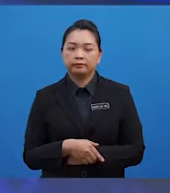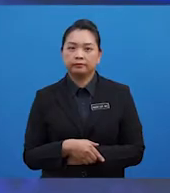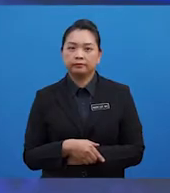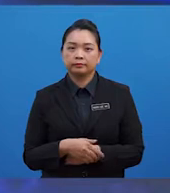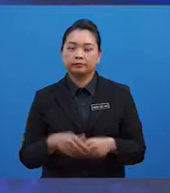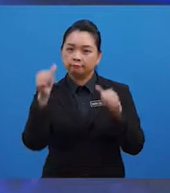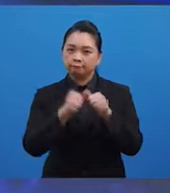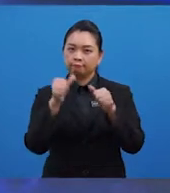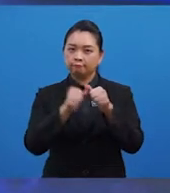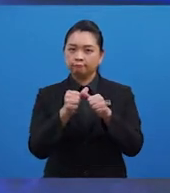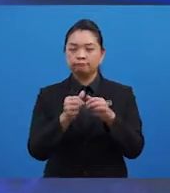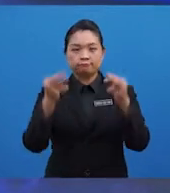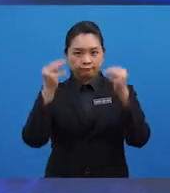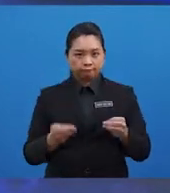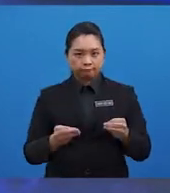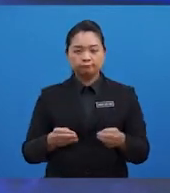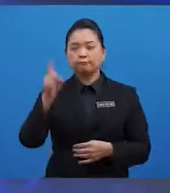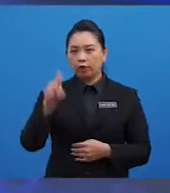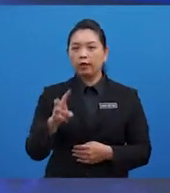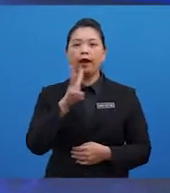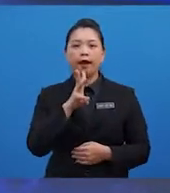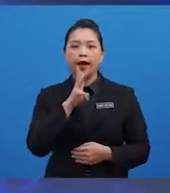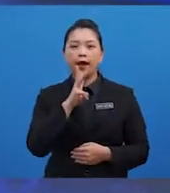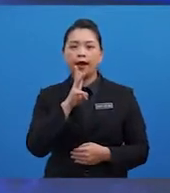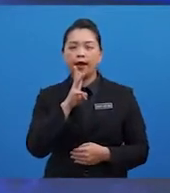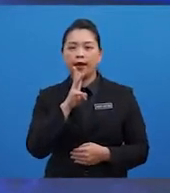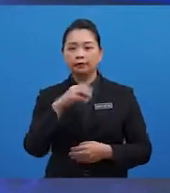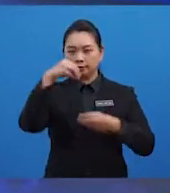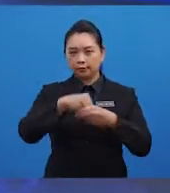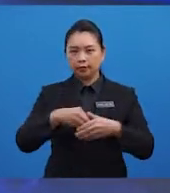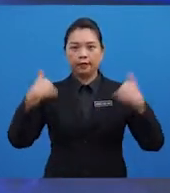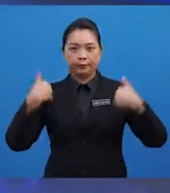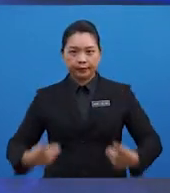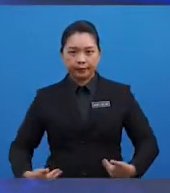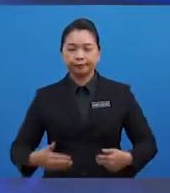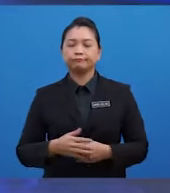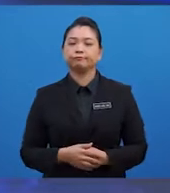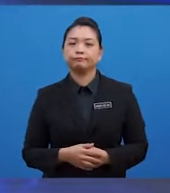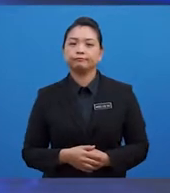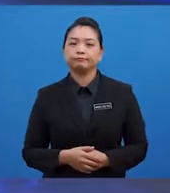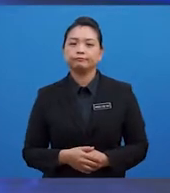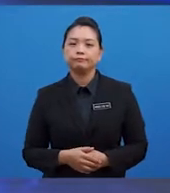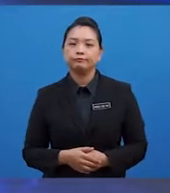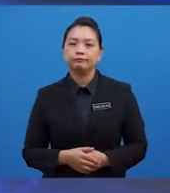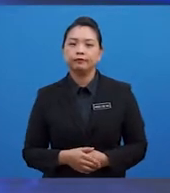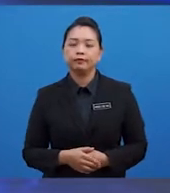setiap manusia memerlukan air dalam tubuh bagi kelasungan hidup.